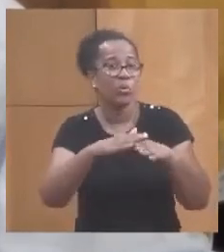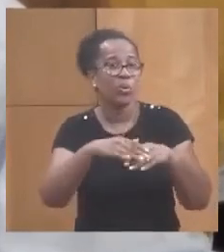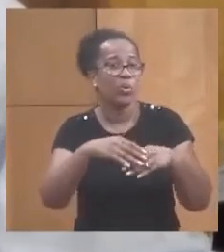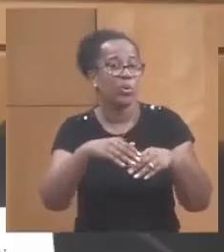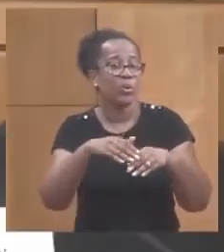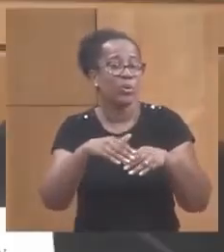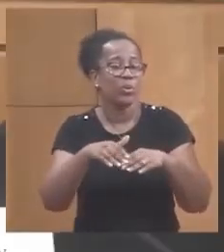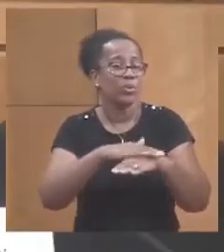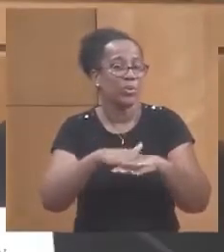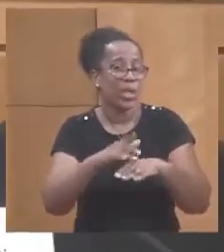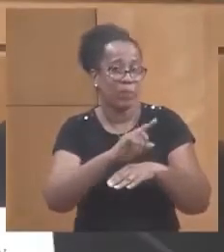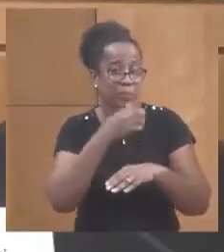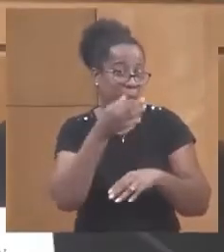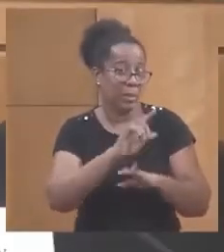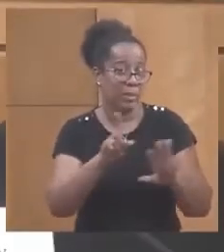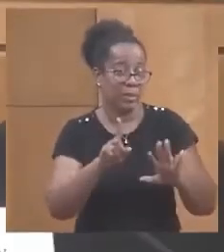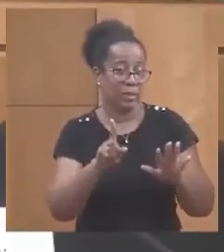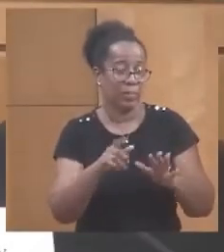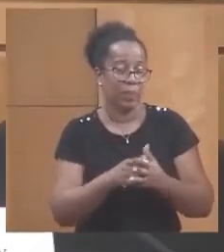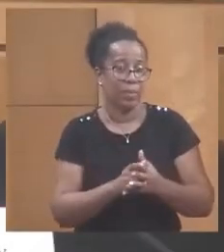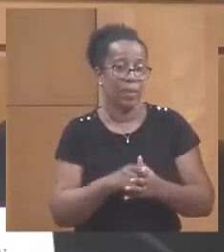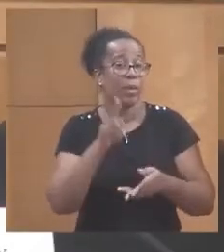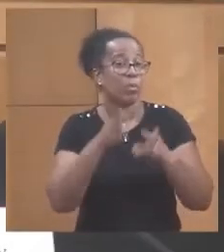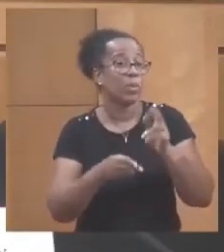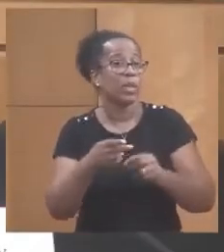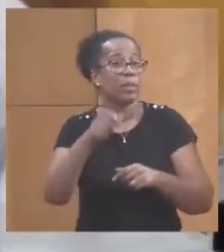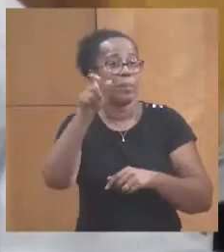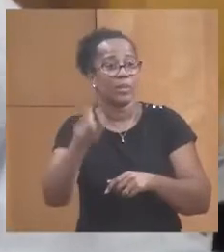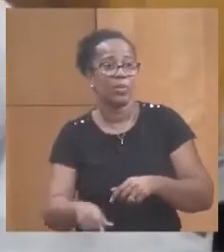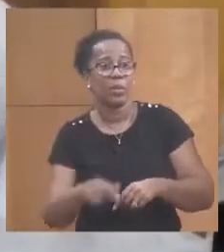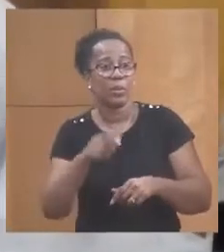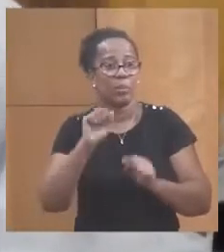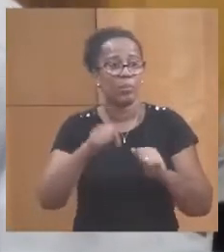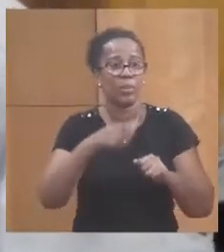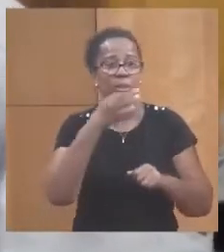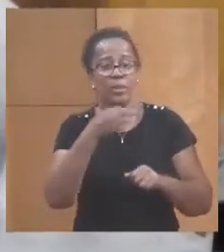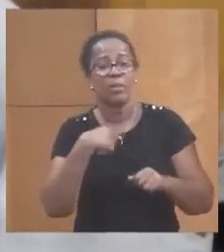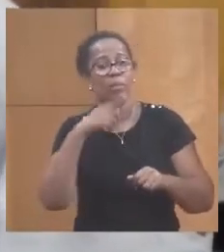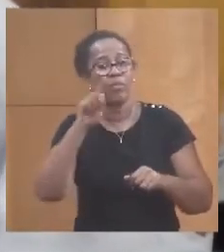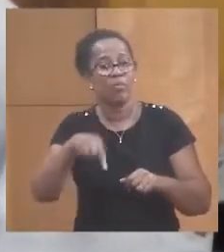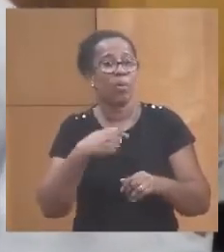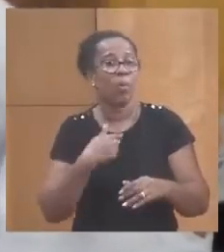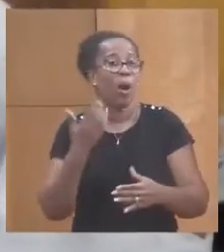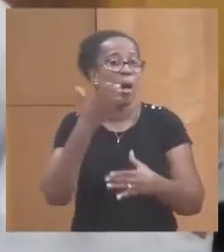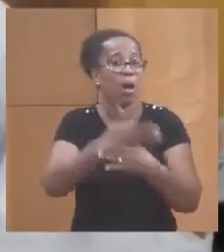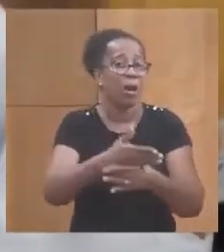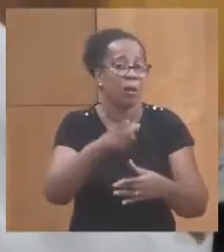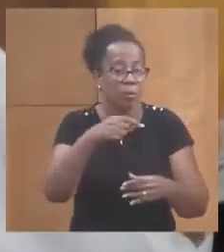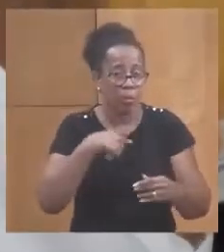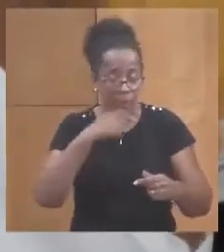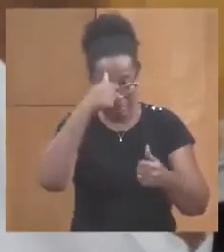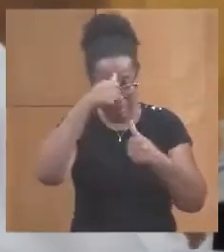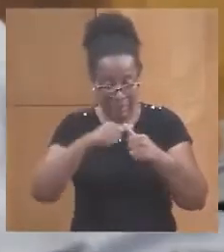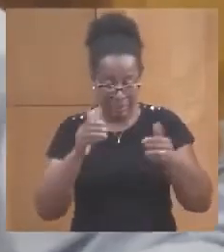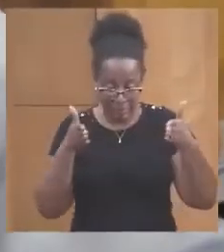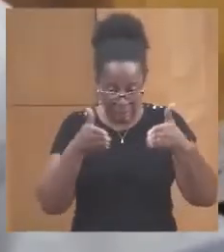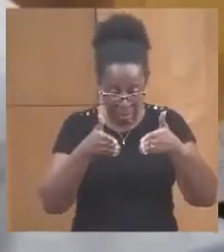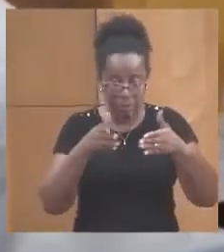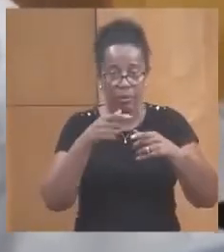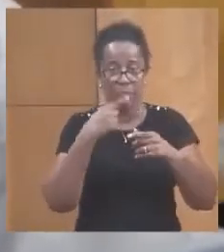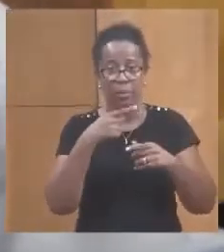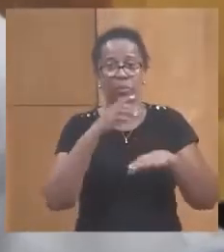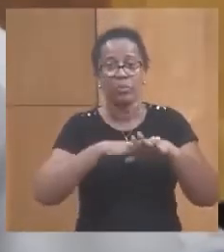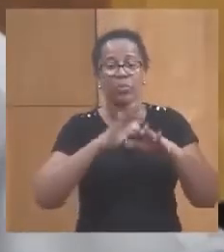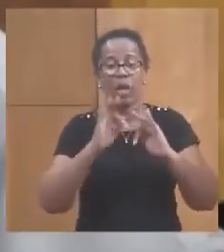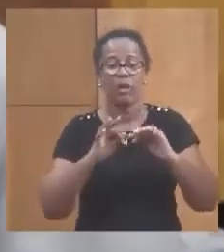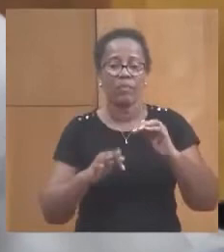à la limite, peut-être que certains me diraient que j'aurais dû intervenir pour dire qu'on s'en tient strictement, bien entendu,